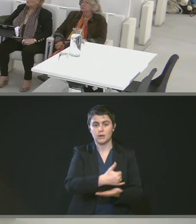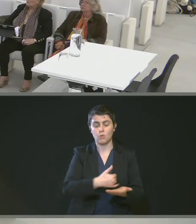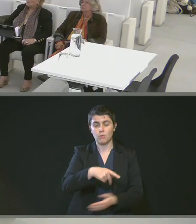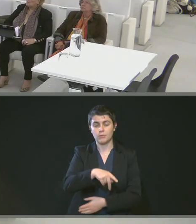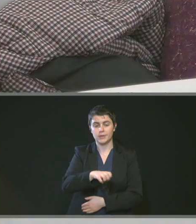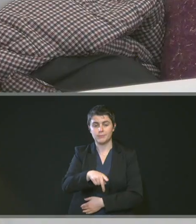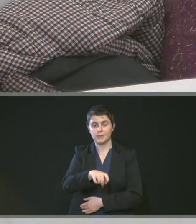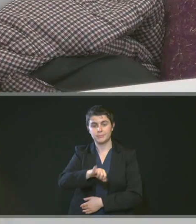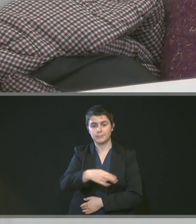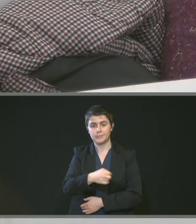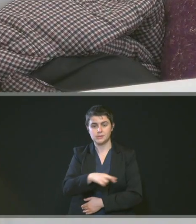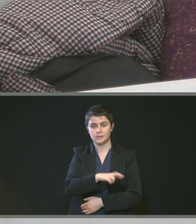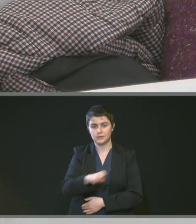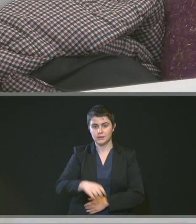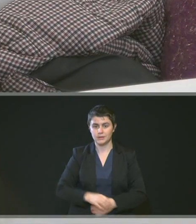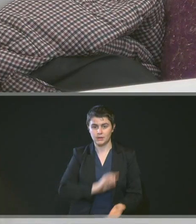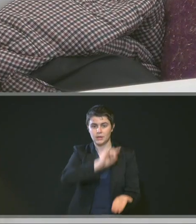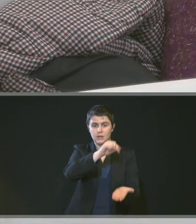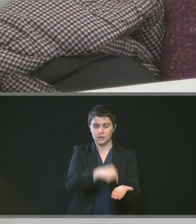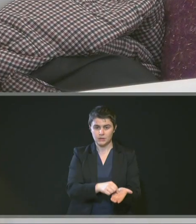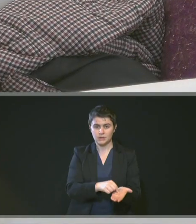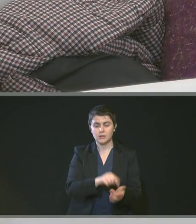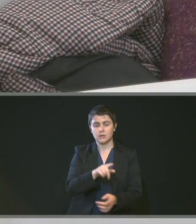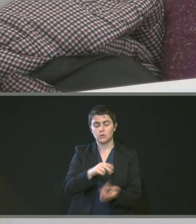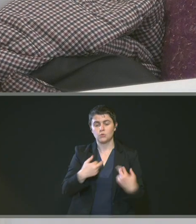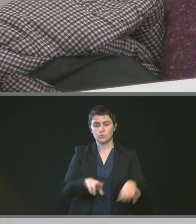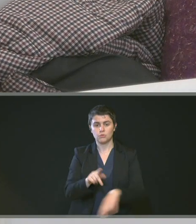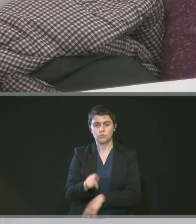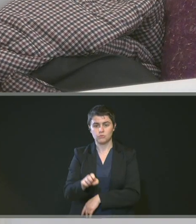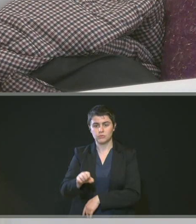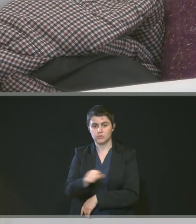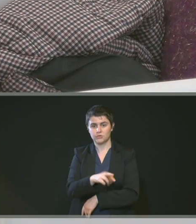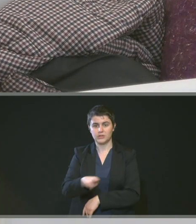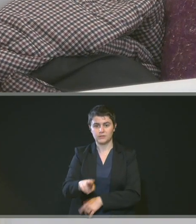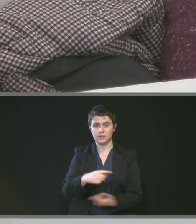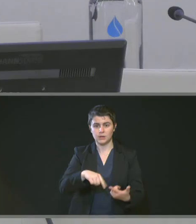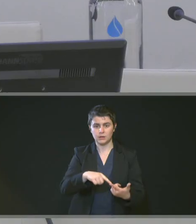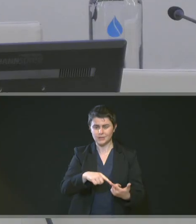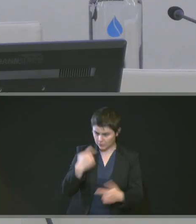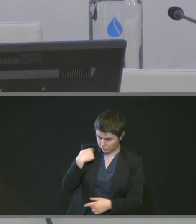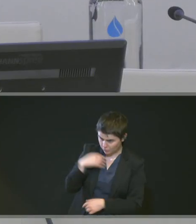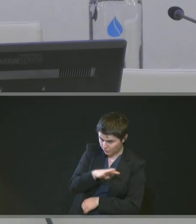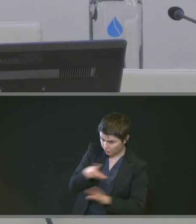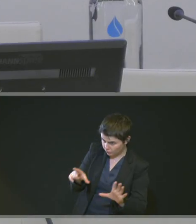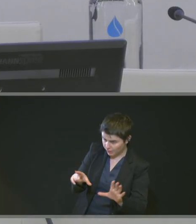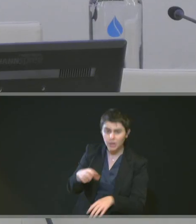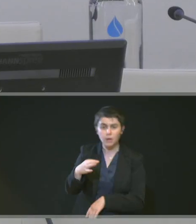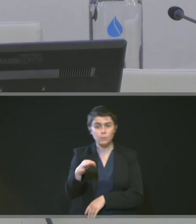c'est rue Gessard et Barmentier.'est à Rouen. Oui, tu es sur la 47. Oui,